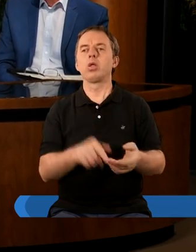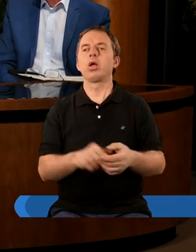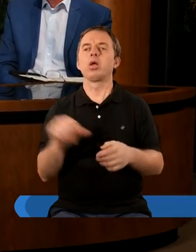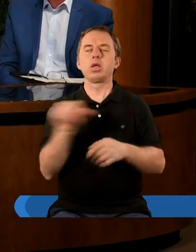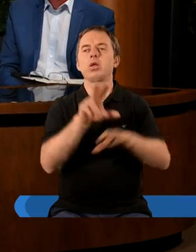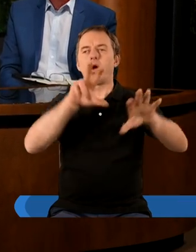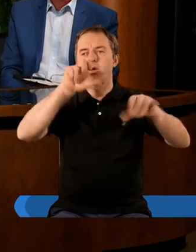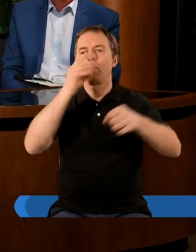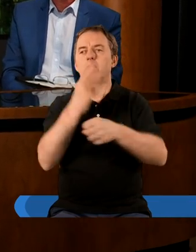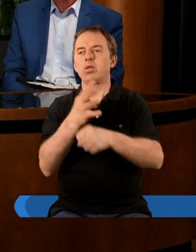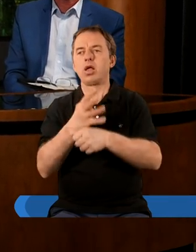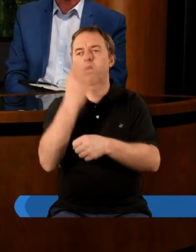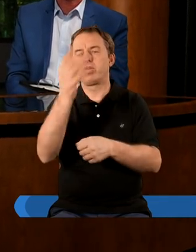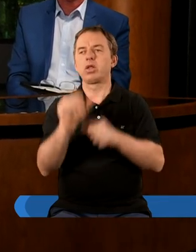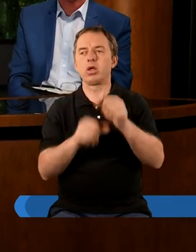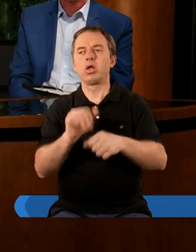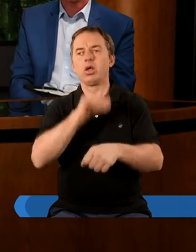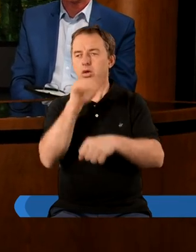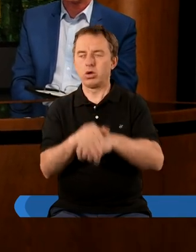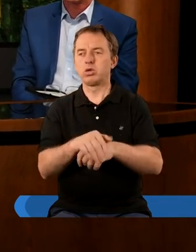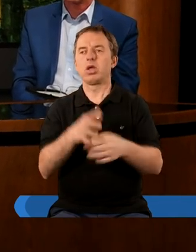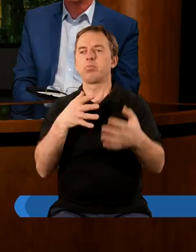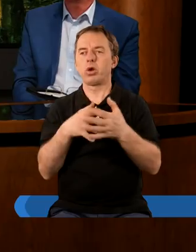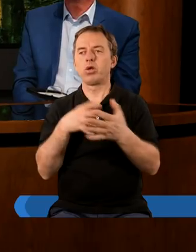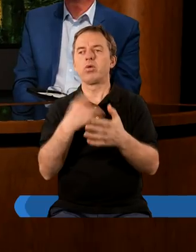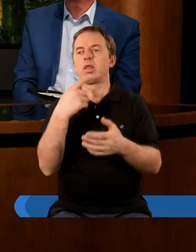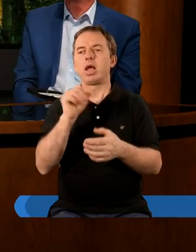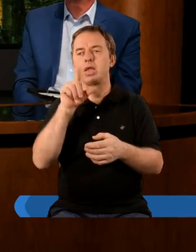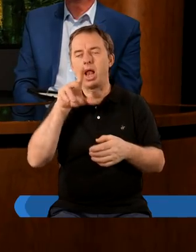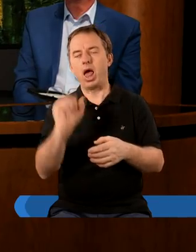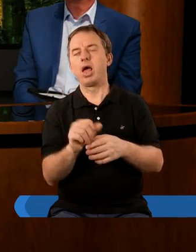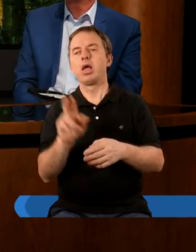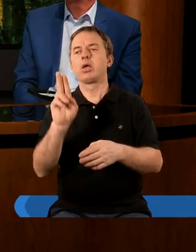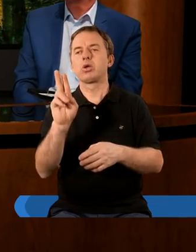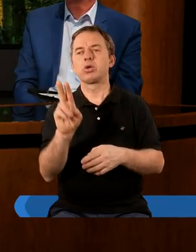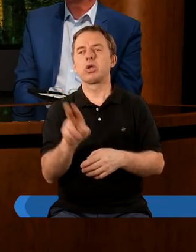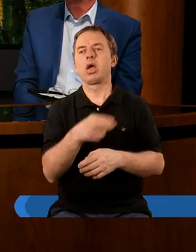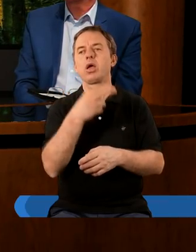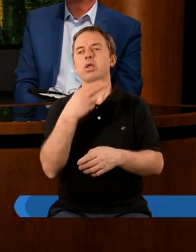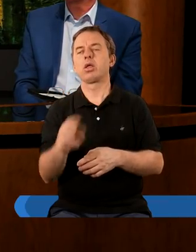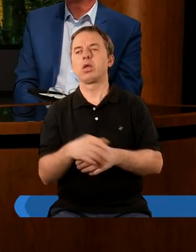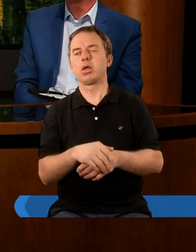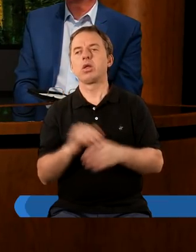momentu roku 1844 zgodnie z prodztwem księgi Daniela kiedy w niebiańskiej świątyni